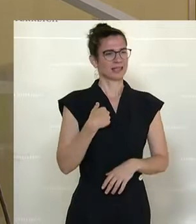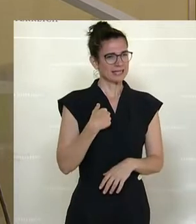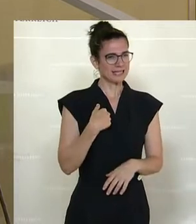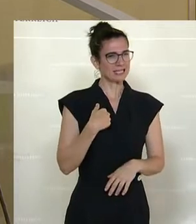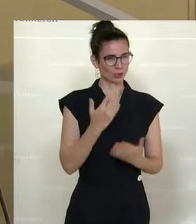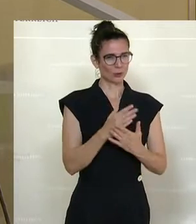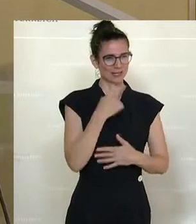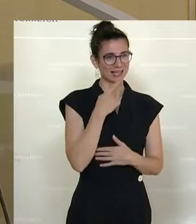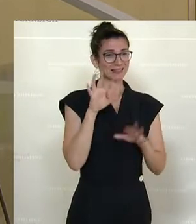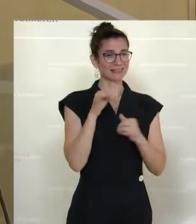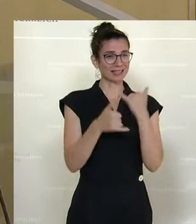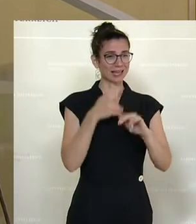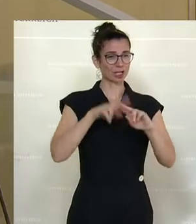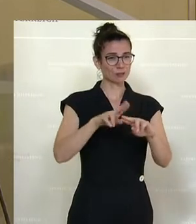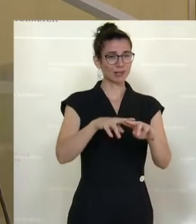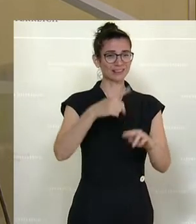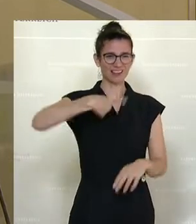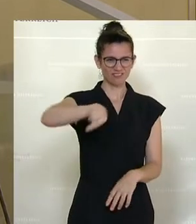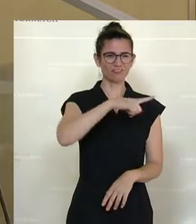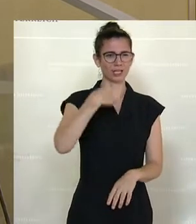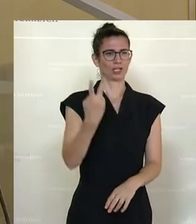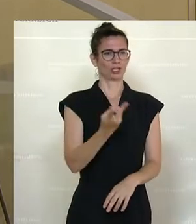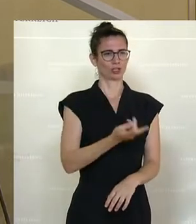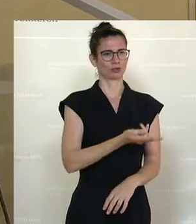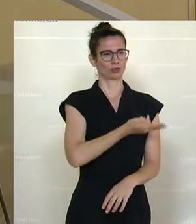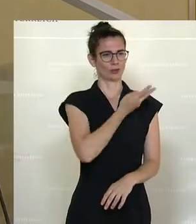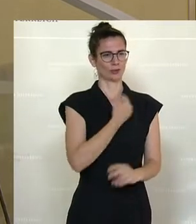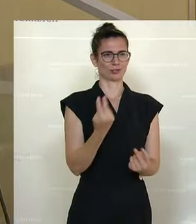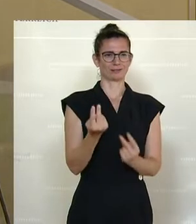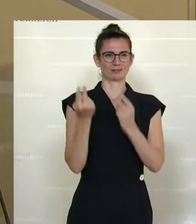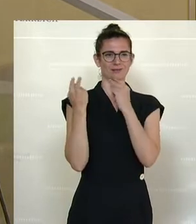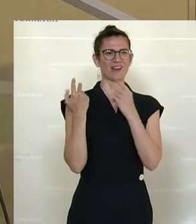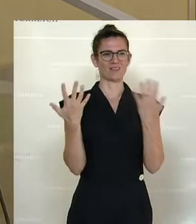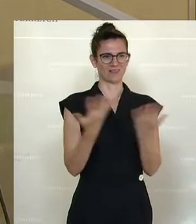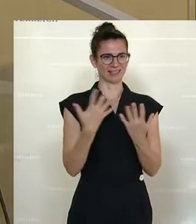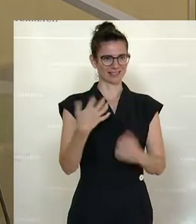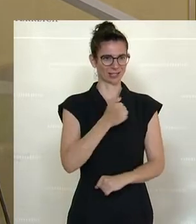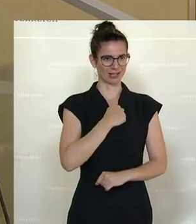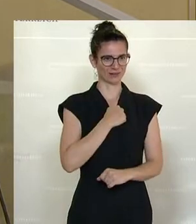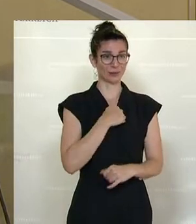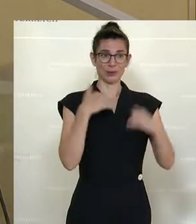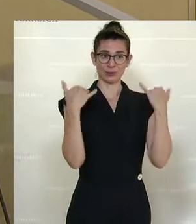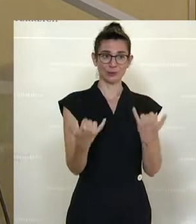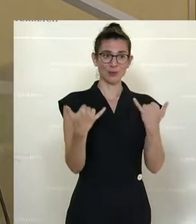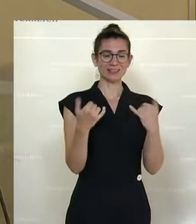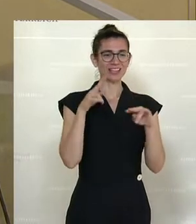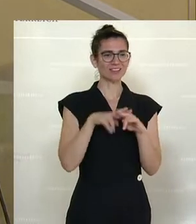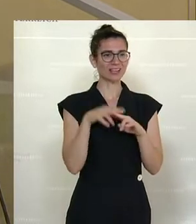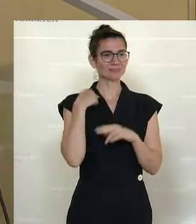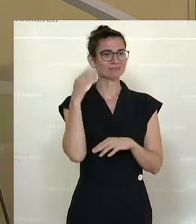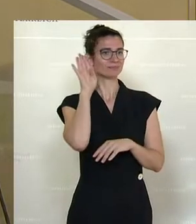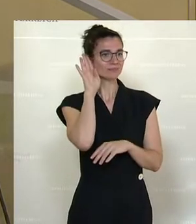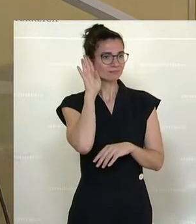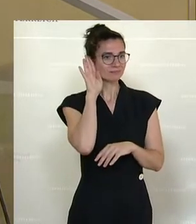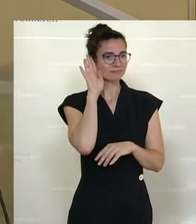zurückblicken auf das, was uns mit diesem Gesetz gelungen ist. Stolz zurückblicken auf das. Und heute, wenn ich zuhöre, wenn ich hier